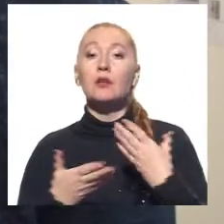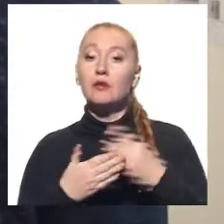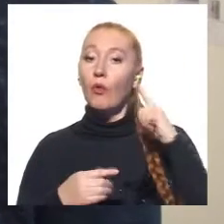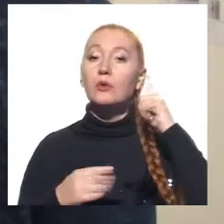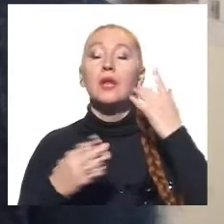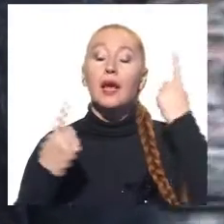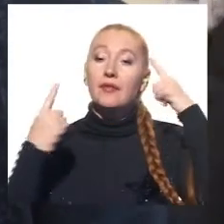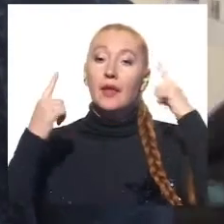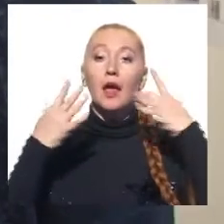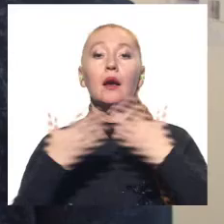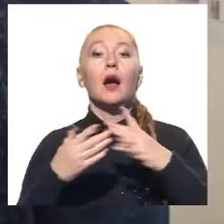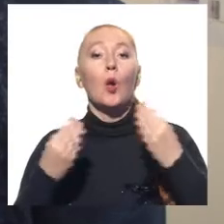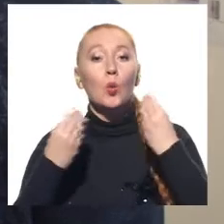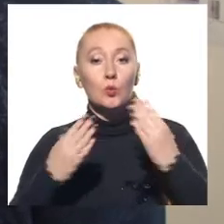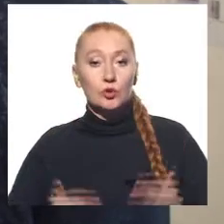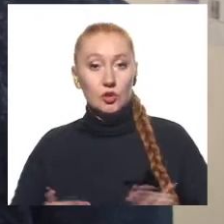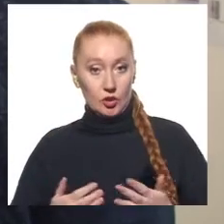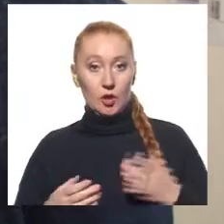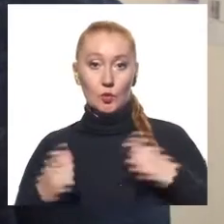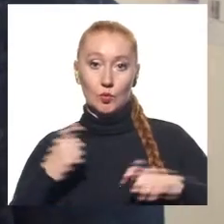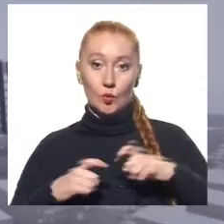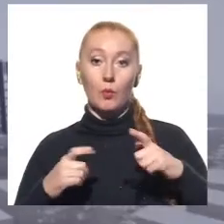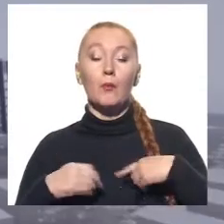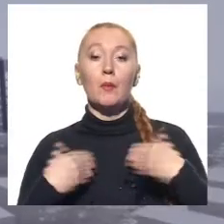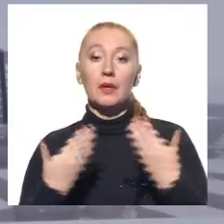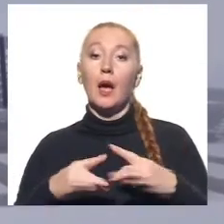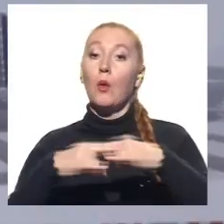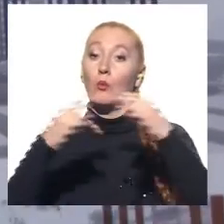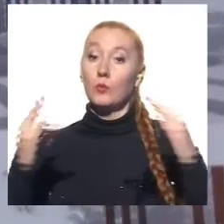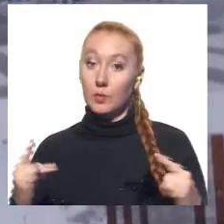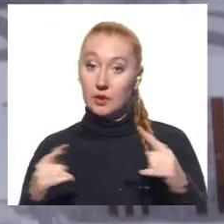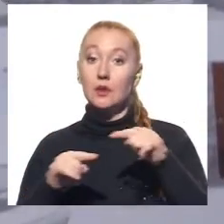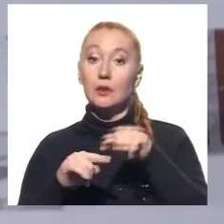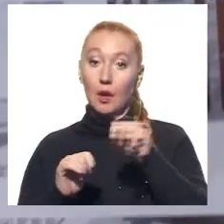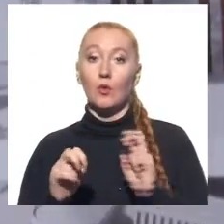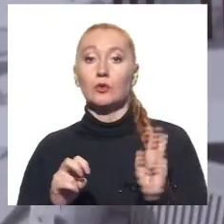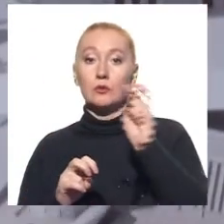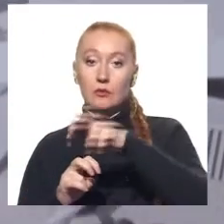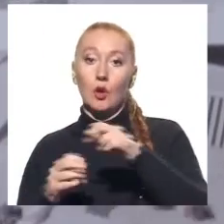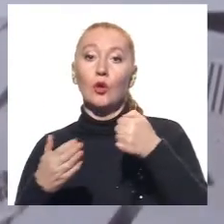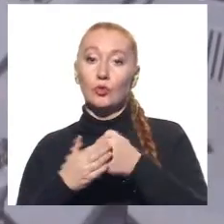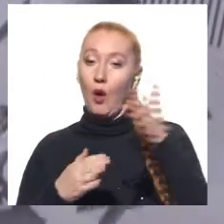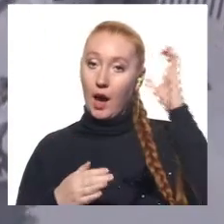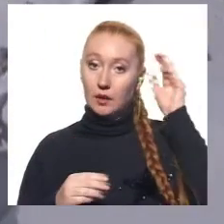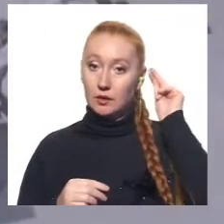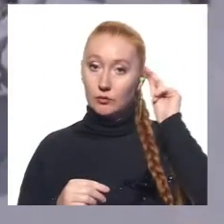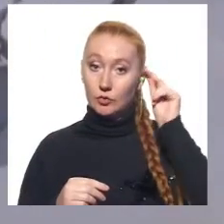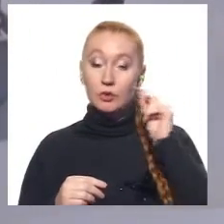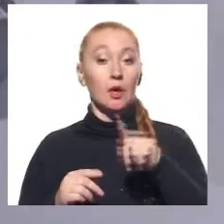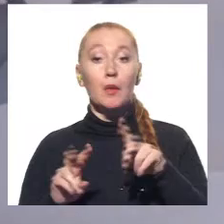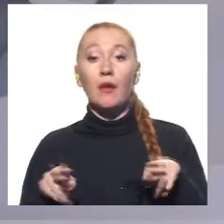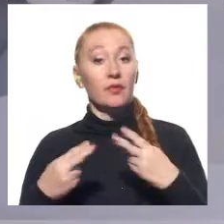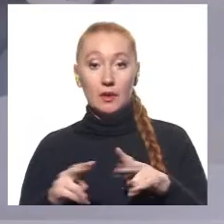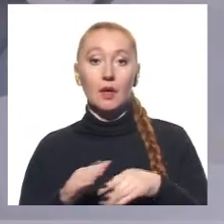та покращити життя студентів. Наприклад, ми вирішили зробити міст, по якому жителі гуртожитку зможуть дістатися одразу до академії. Тобто їм не